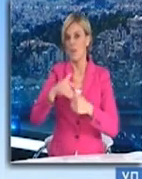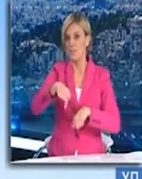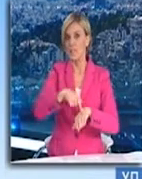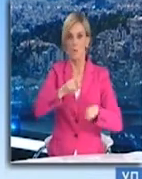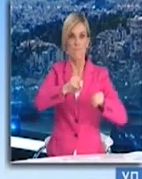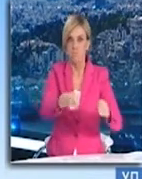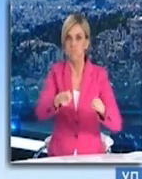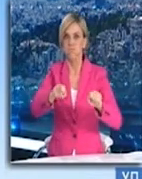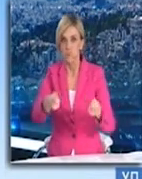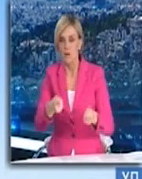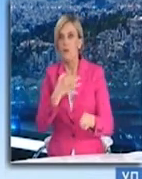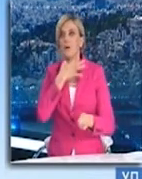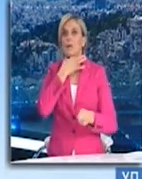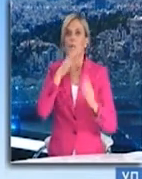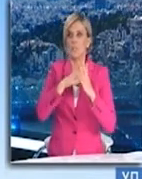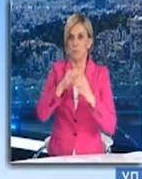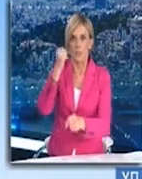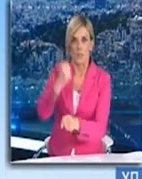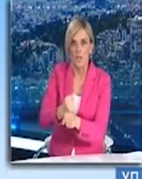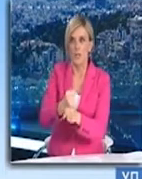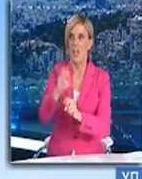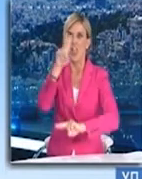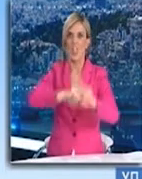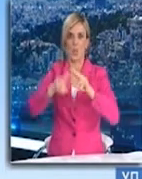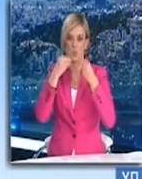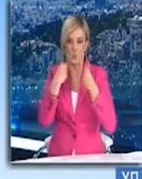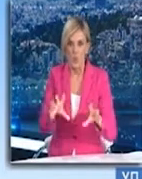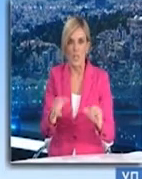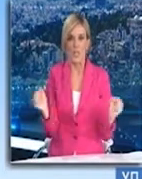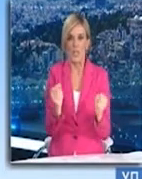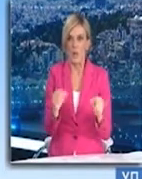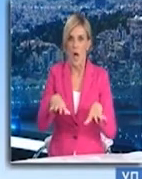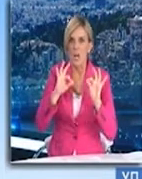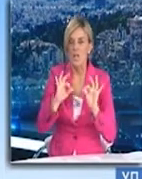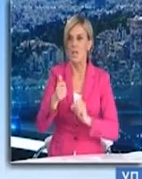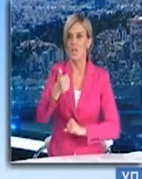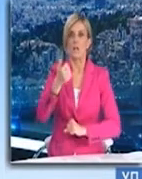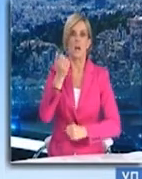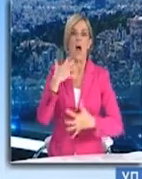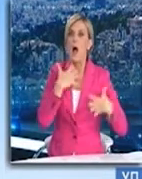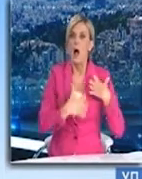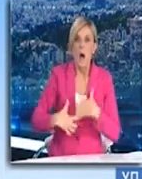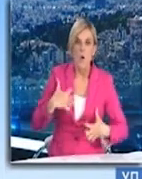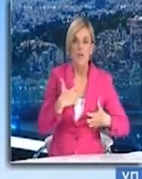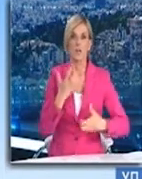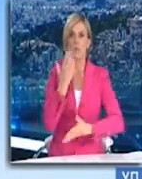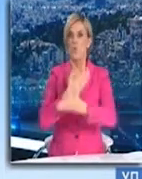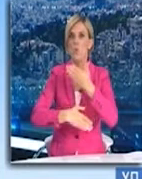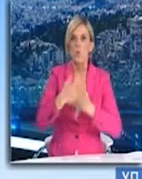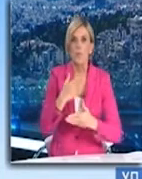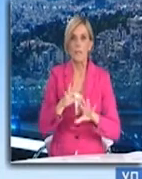Καταλαβαίνω τις θυσίες, τις προσπάθειες, την ανασφάλεια, τον κόπο, την αγωνία των συμπολιτών μας.